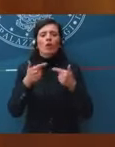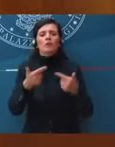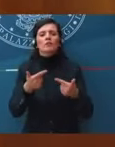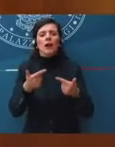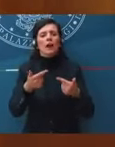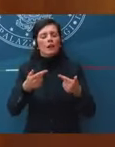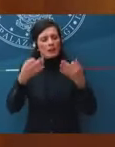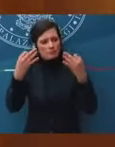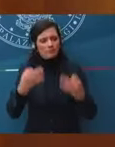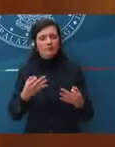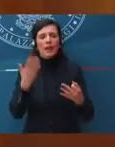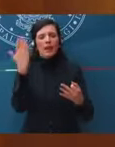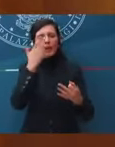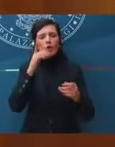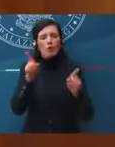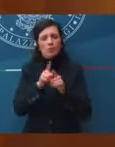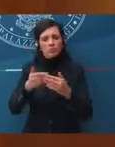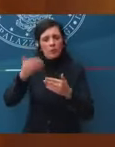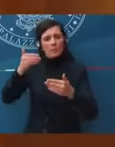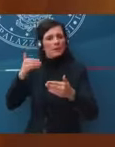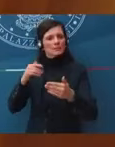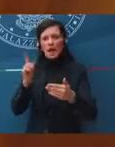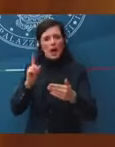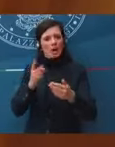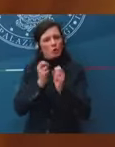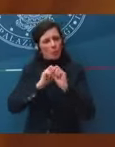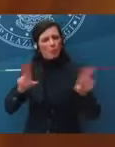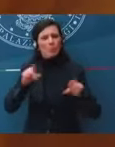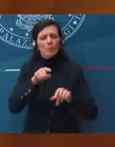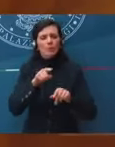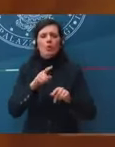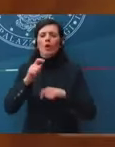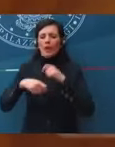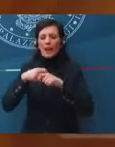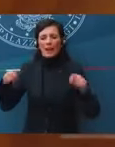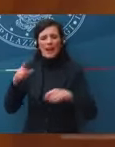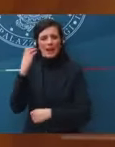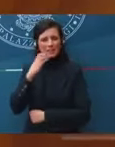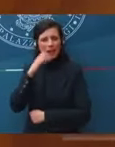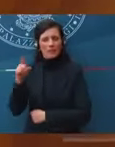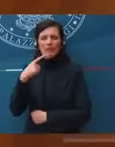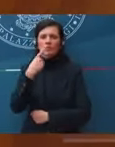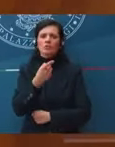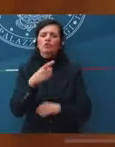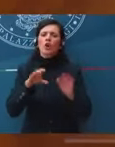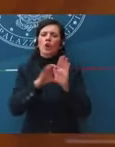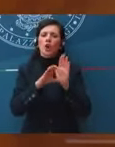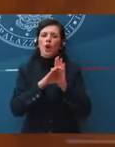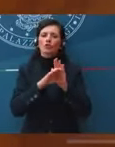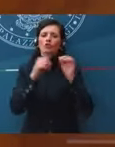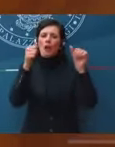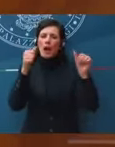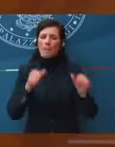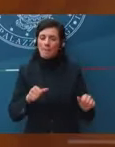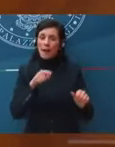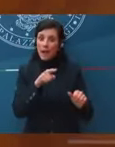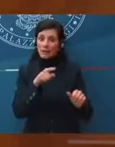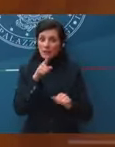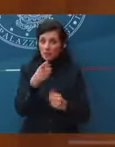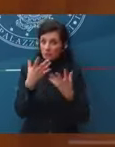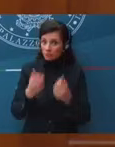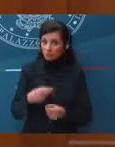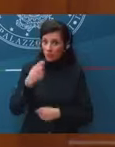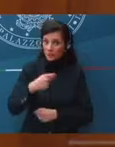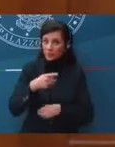ripetere gli errori del passato? Il leader della Lega Salvini chiede la cancellazione del codice degli appalti. Lei condivide